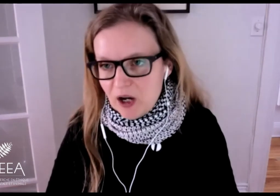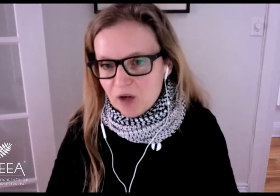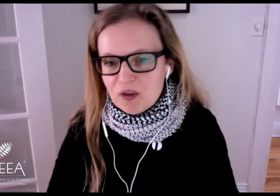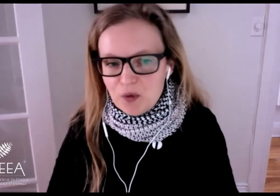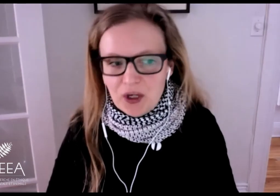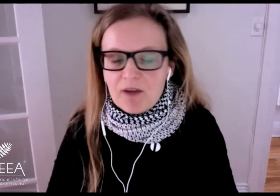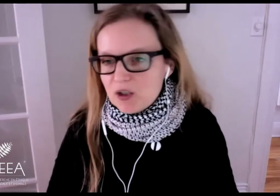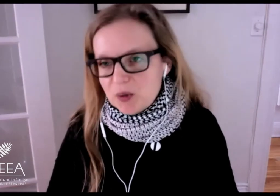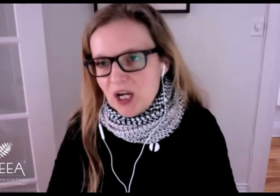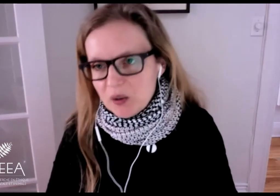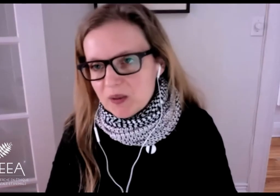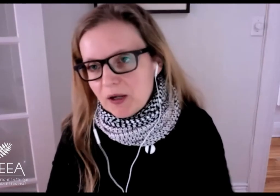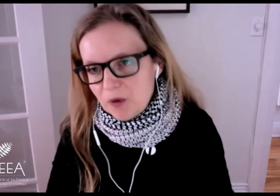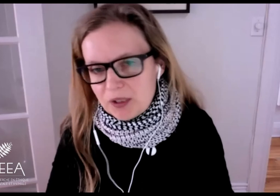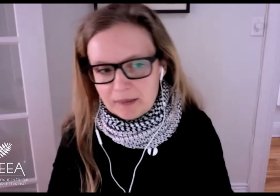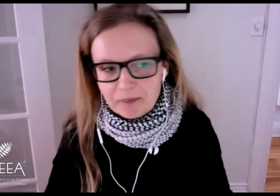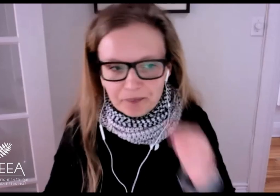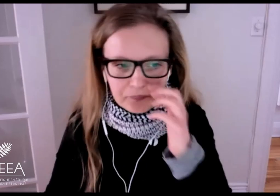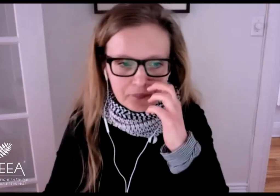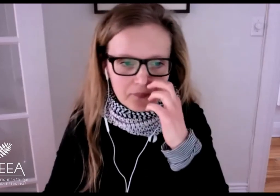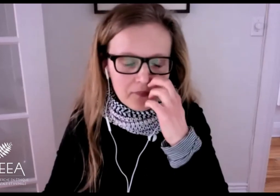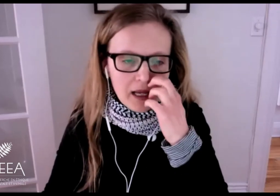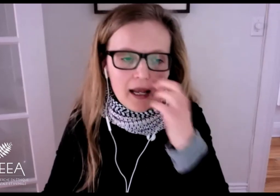themselves through conventional channels like voting.